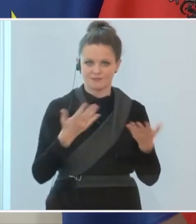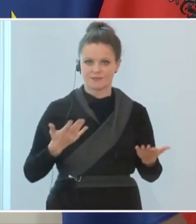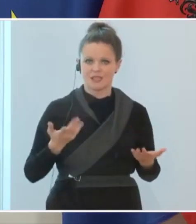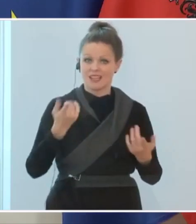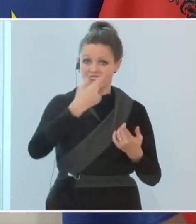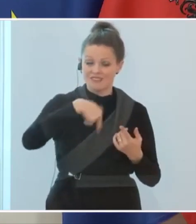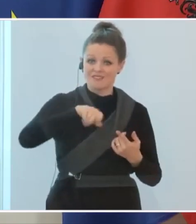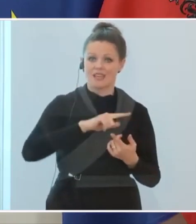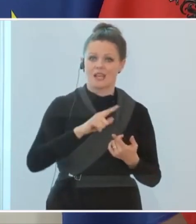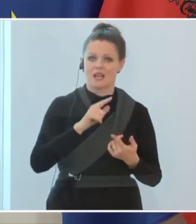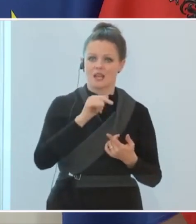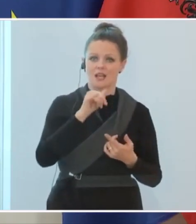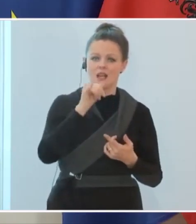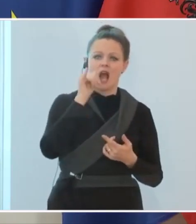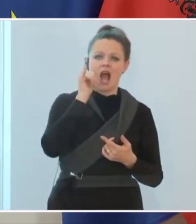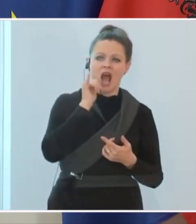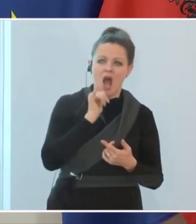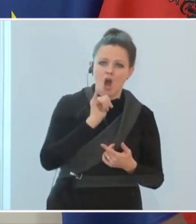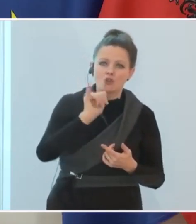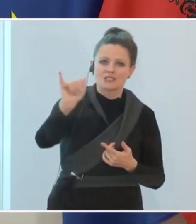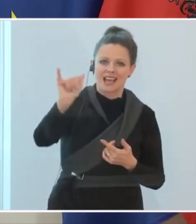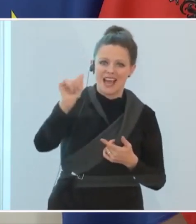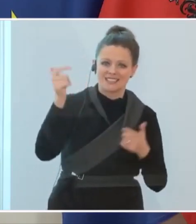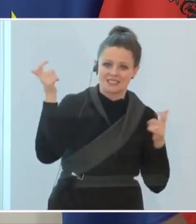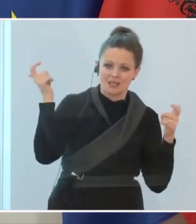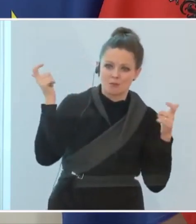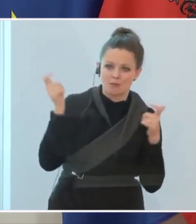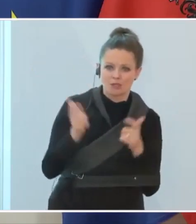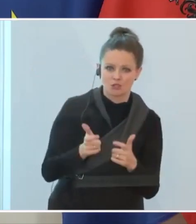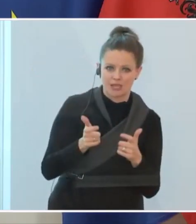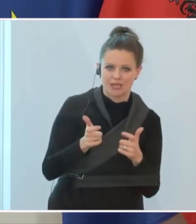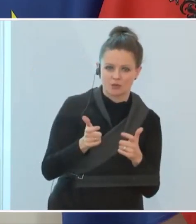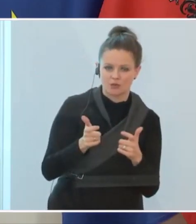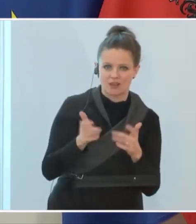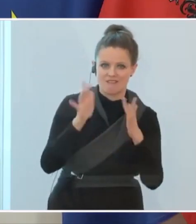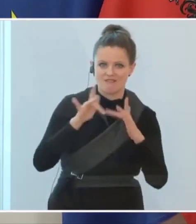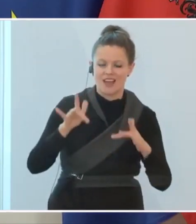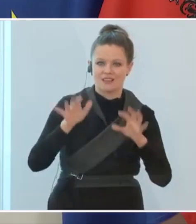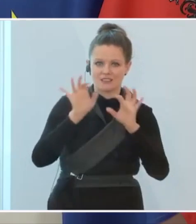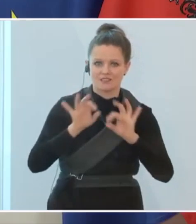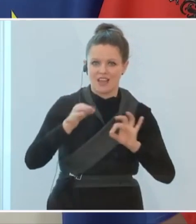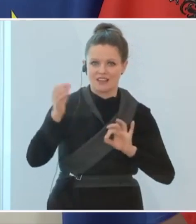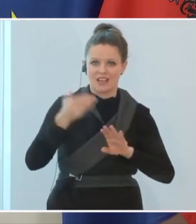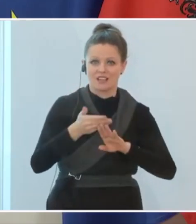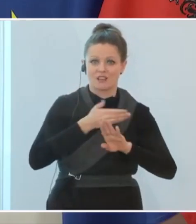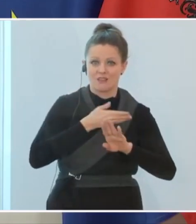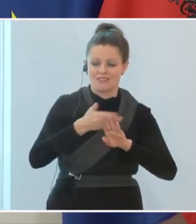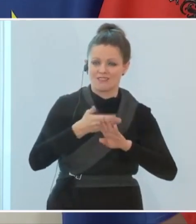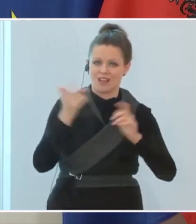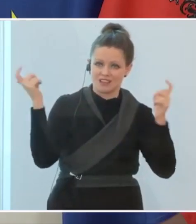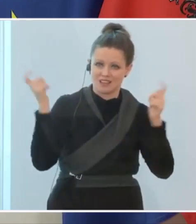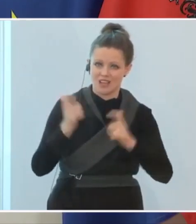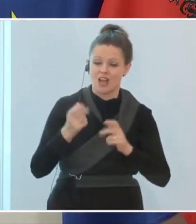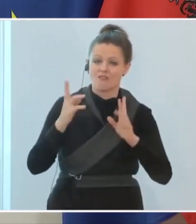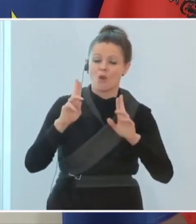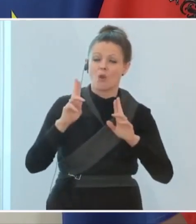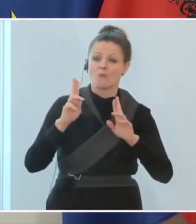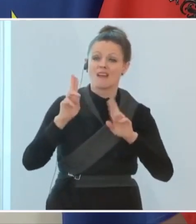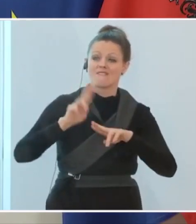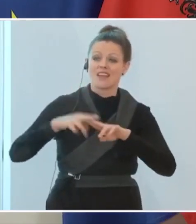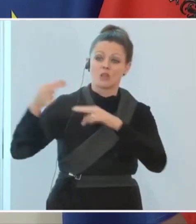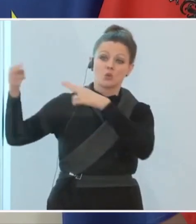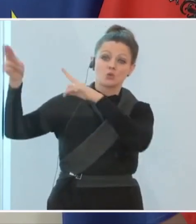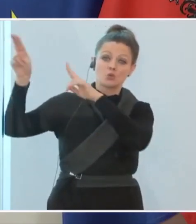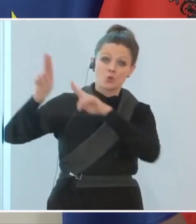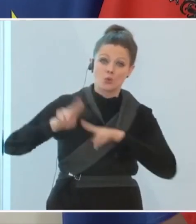Ausreise so stark als möglich beschränken vor den Weihnachtsfeiertagen, damit bei der Einreise dann wieder beim